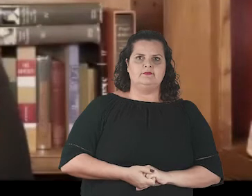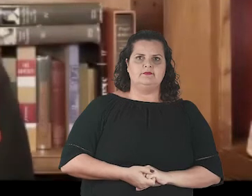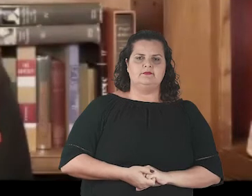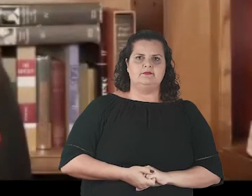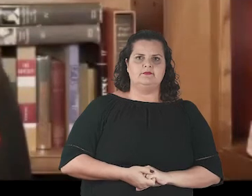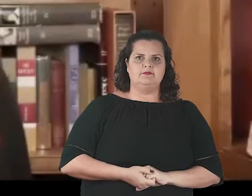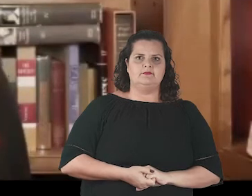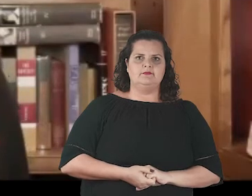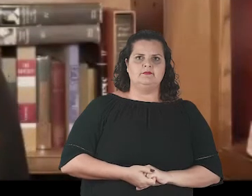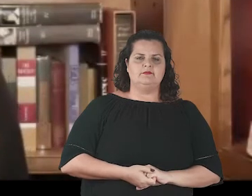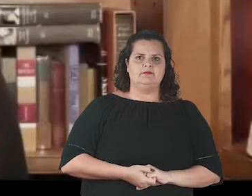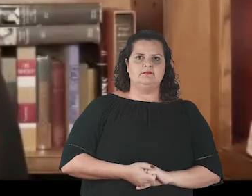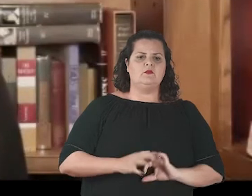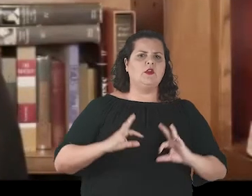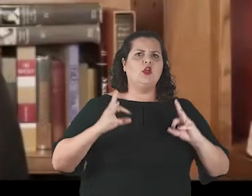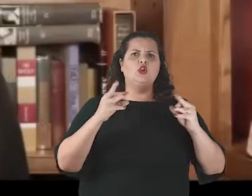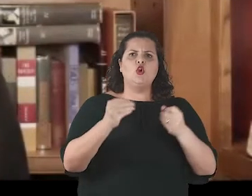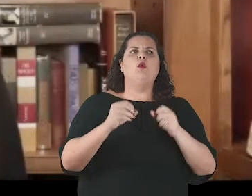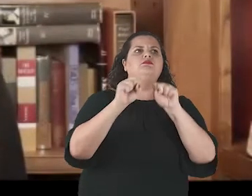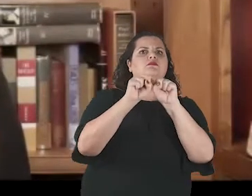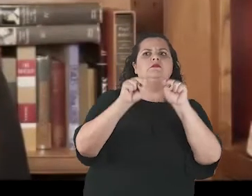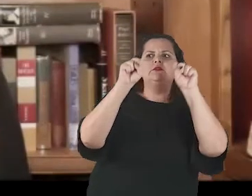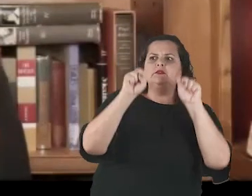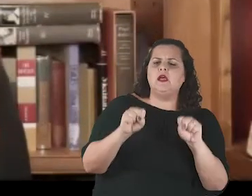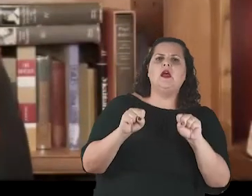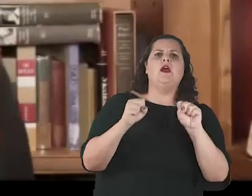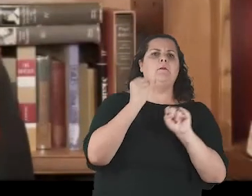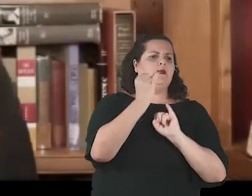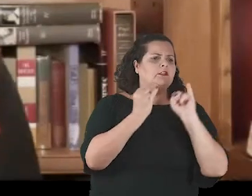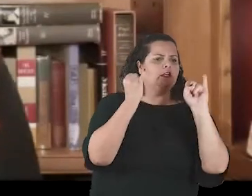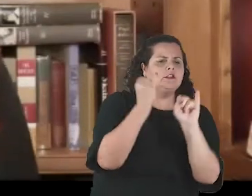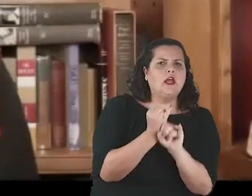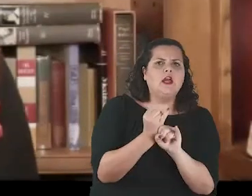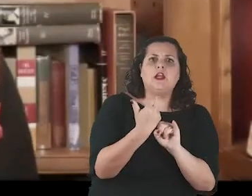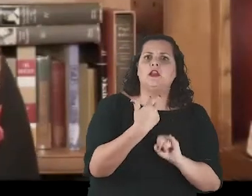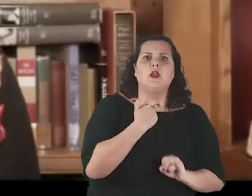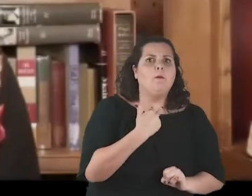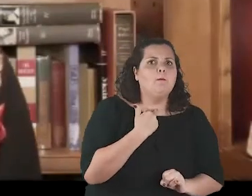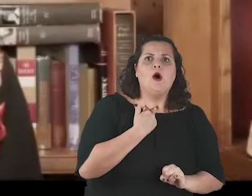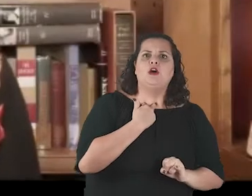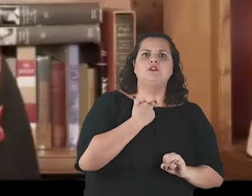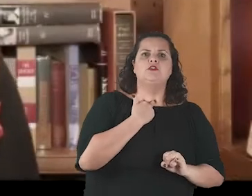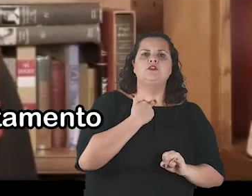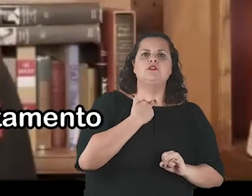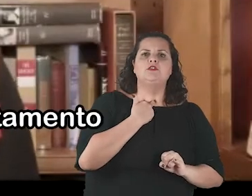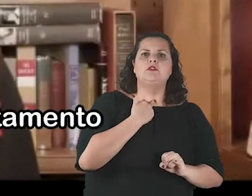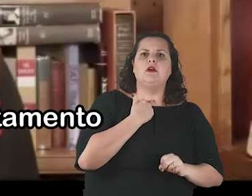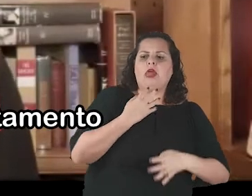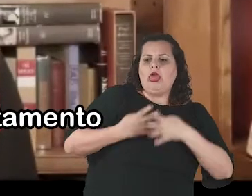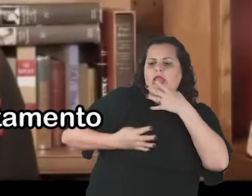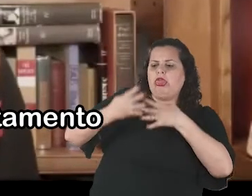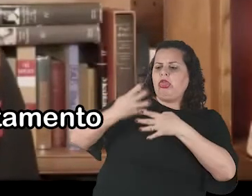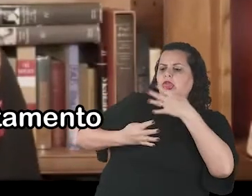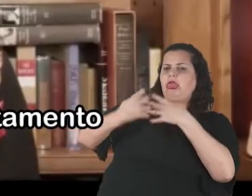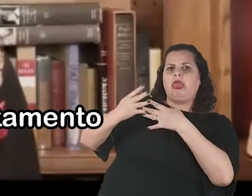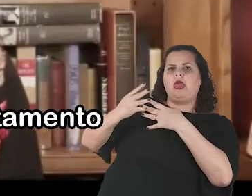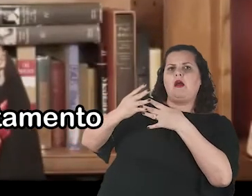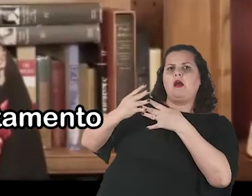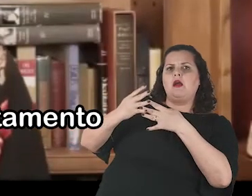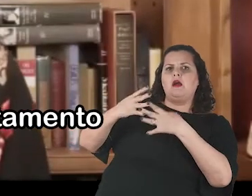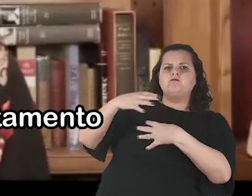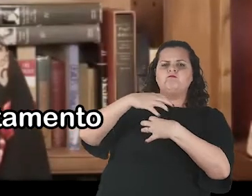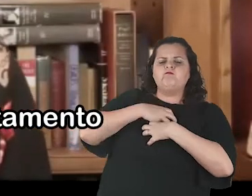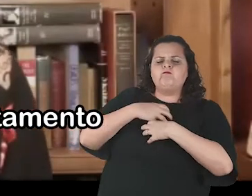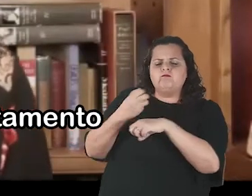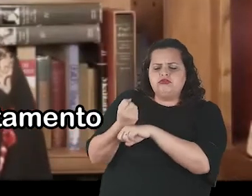freedom of thought. Automated systems should not be used to affect or influence children's